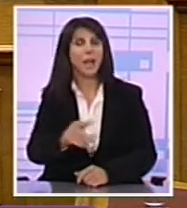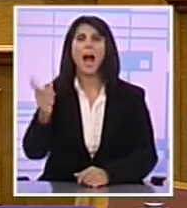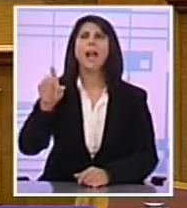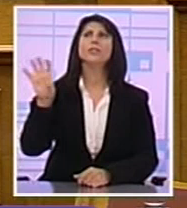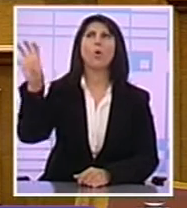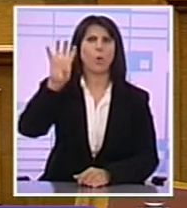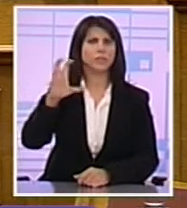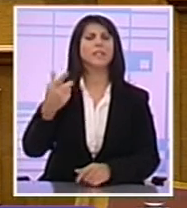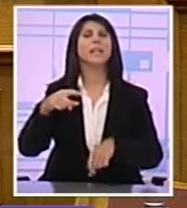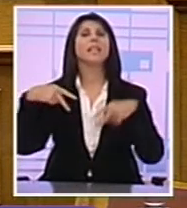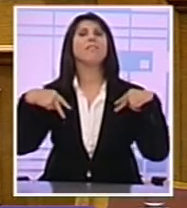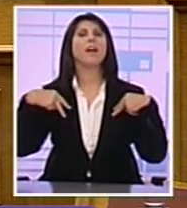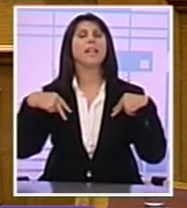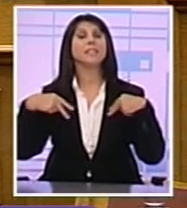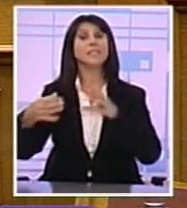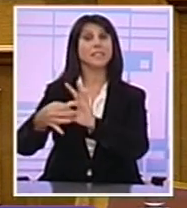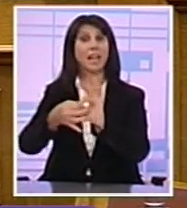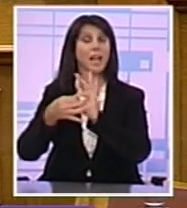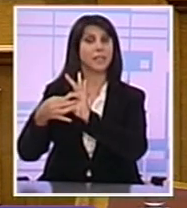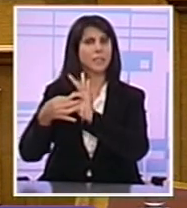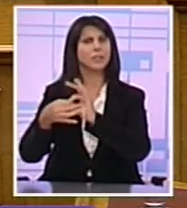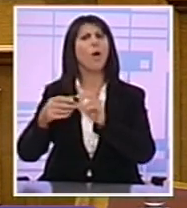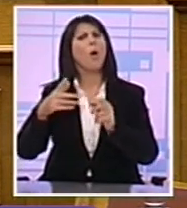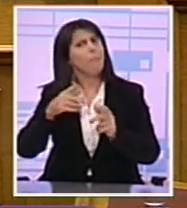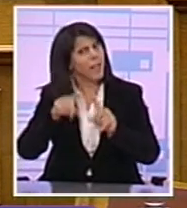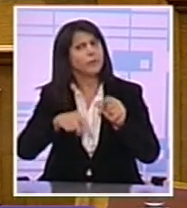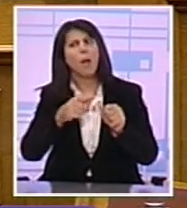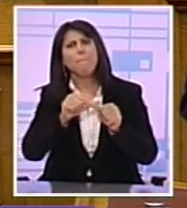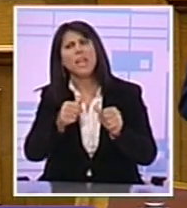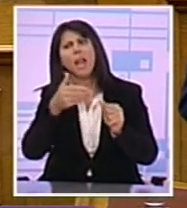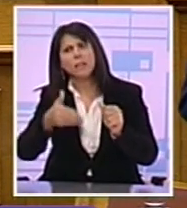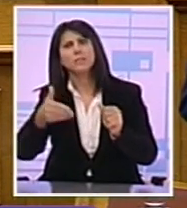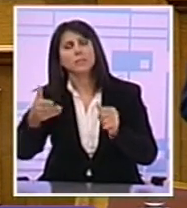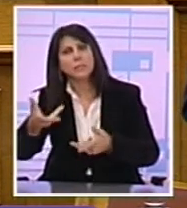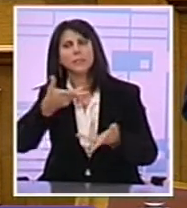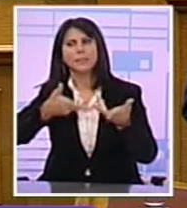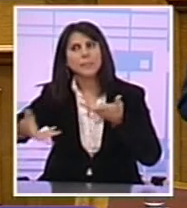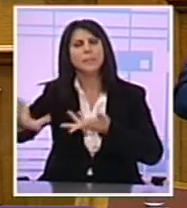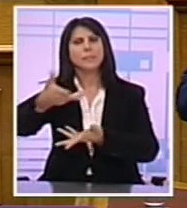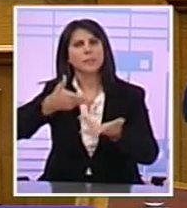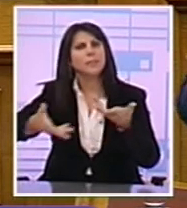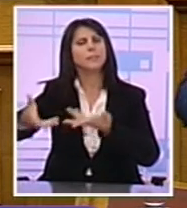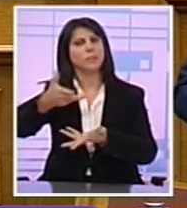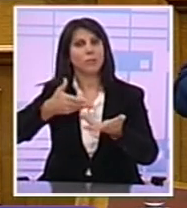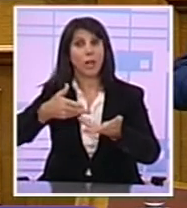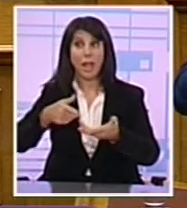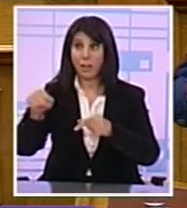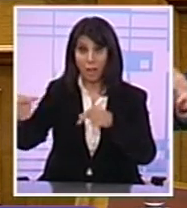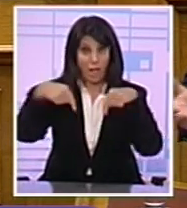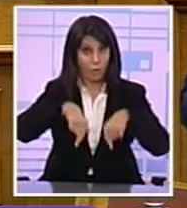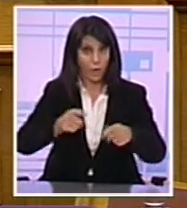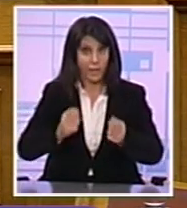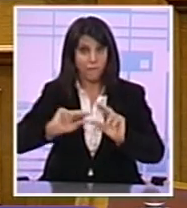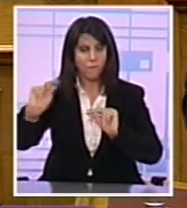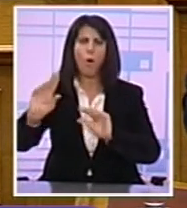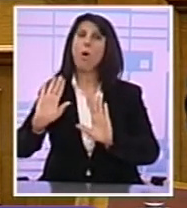συνεργασίες Περνούν και μήνες στη διαπραγμάτευση Μπορούν να περάσουν και μήνες Δεν λέω ότι αυτό πρέπει να γίνει Πρέπει να γίνει πολύ γρήγορα